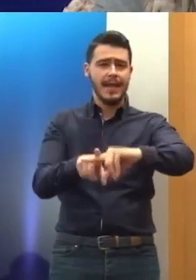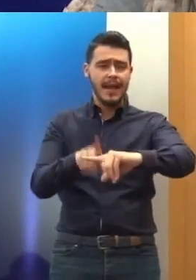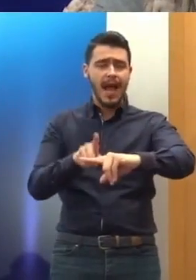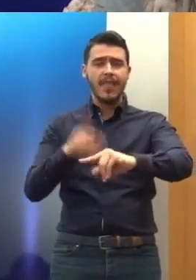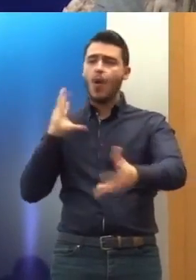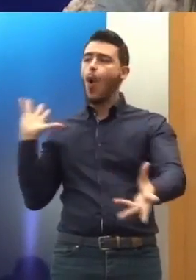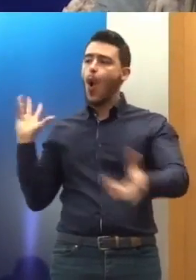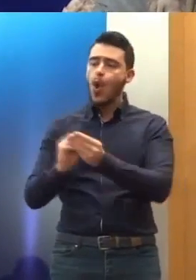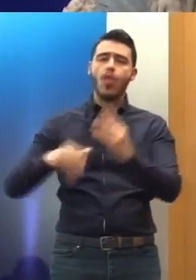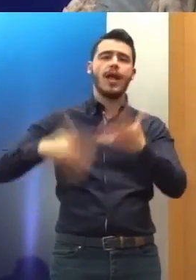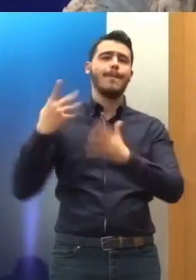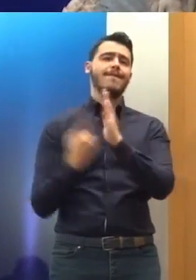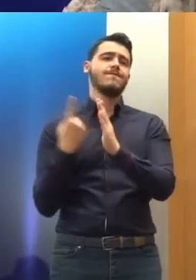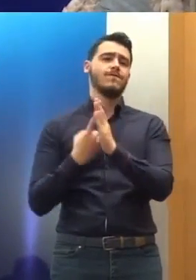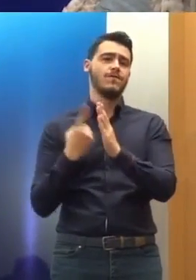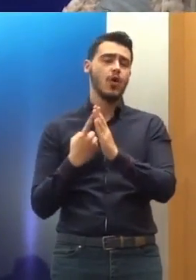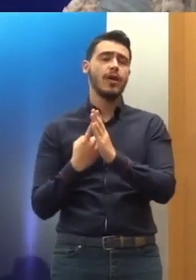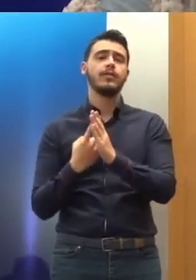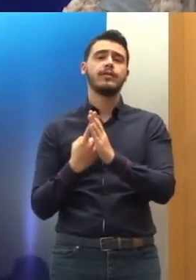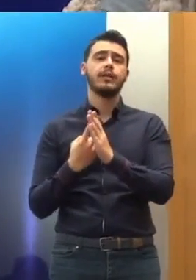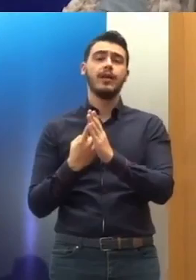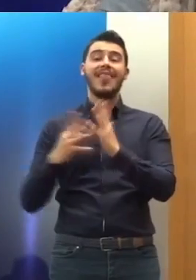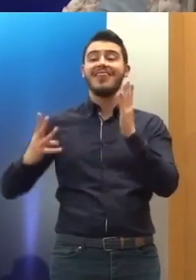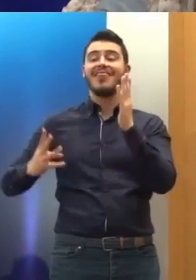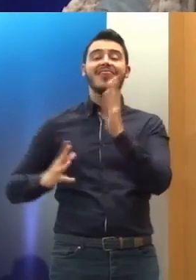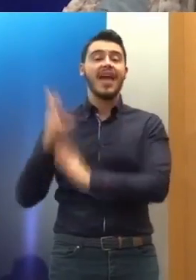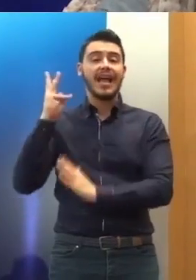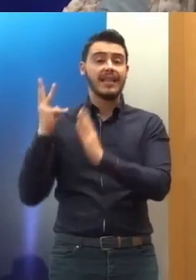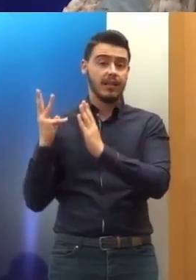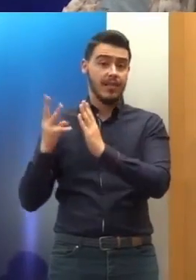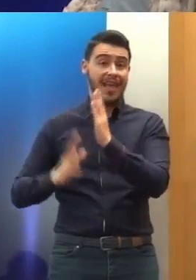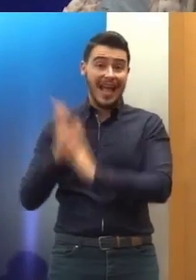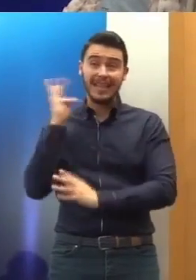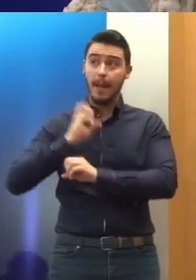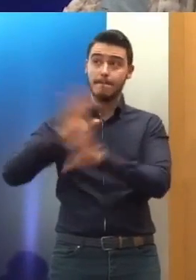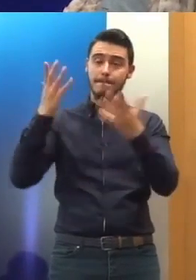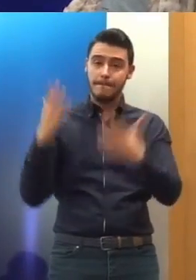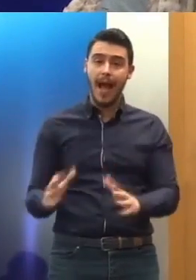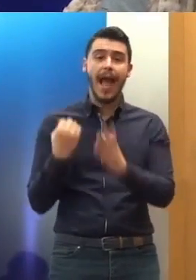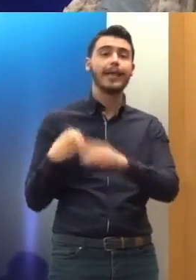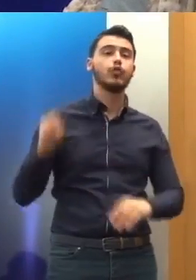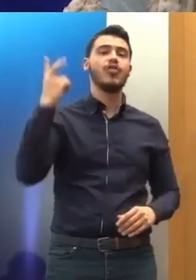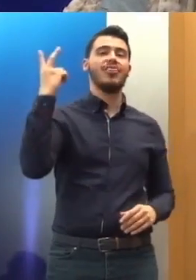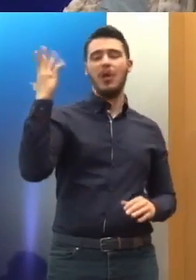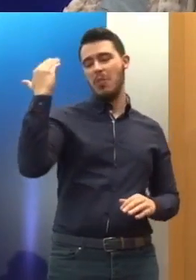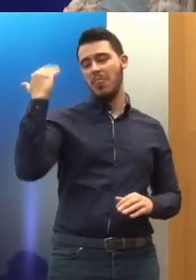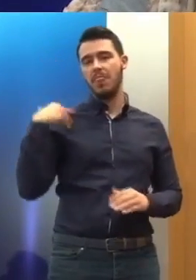Επιτροπής, δεν έχουν δημοσιευθεί, αλλά όλες οι άλλες έχουν δημοσιευθεί. Και, επομένως, υπάρχει μία